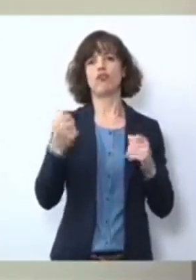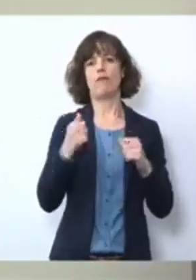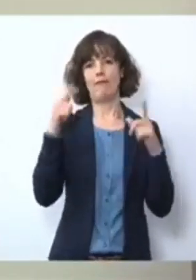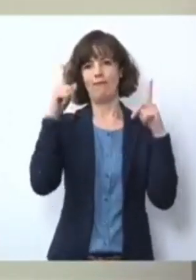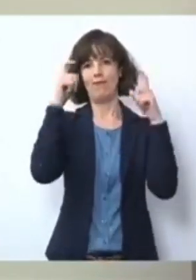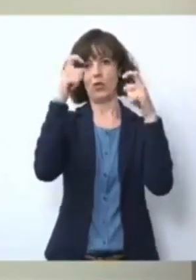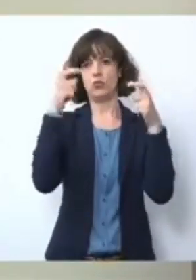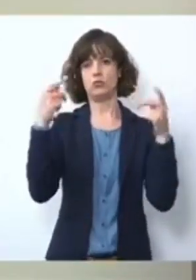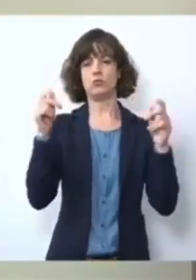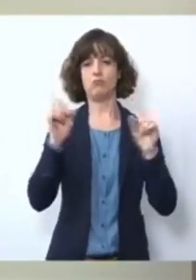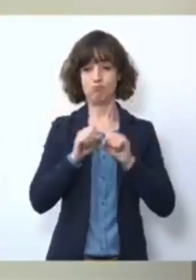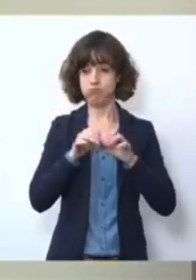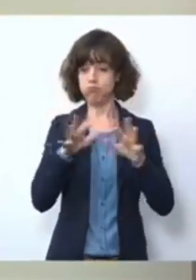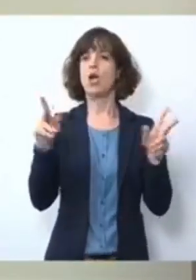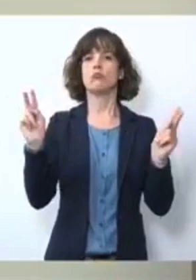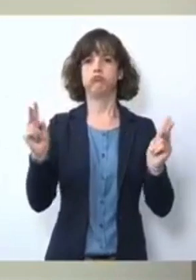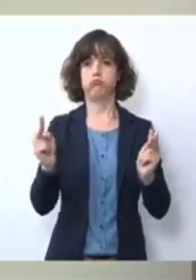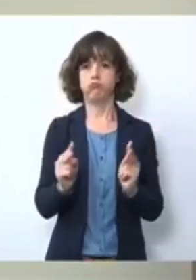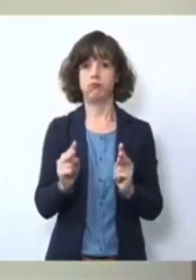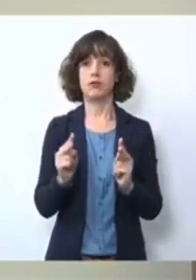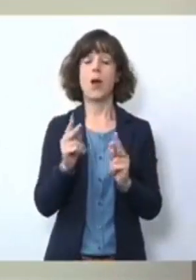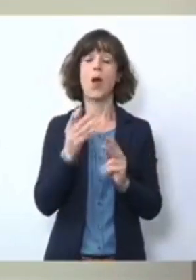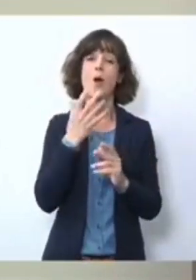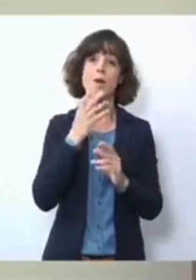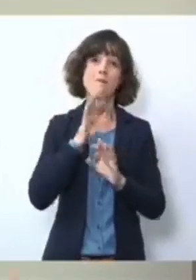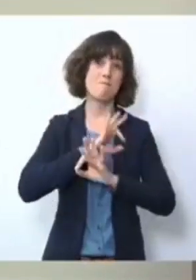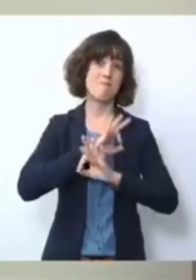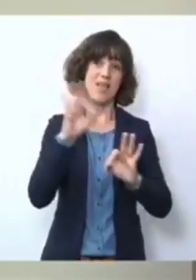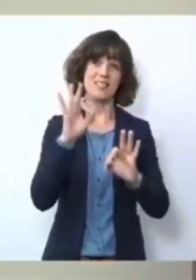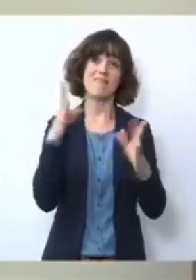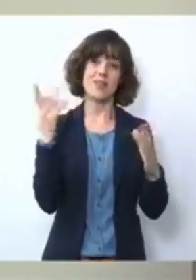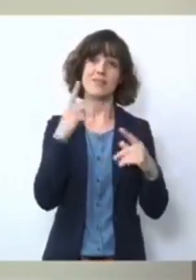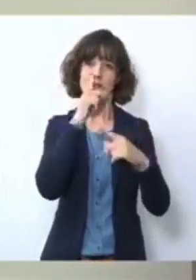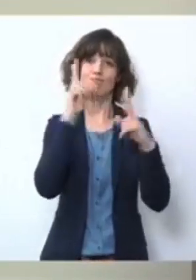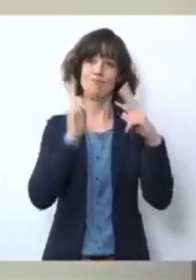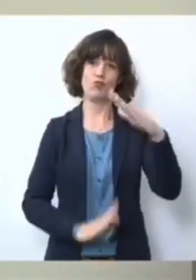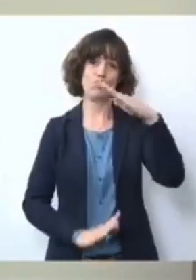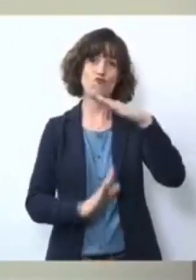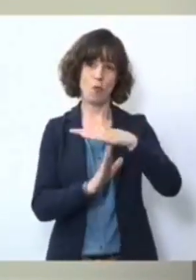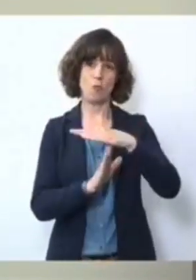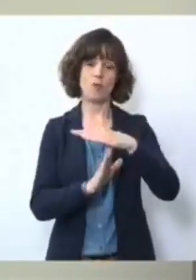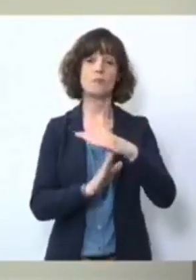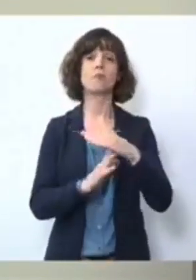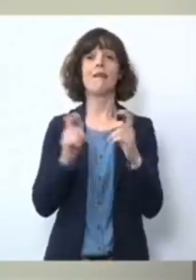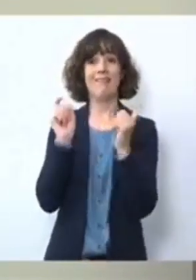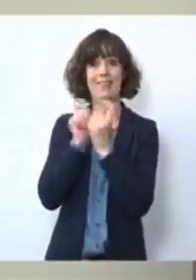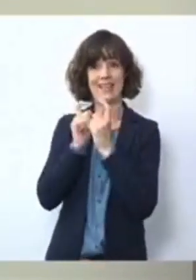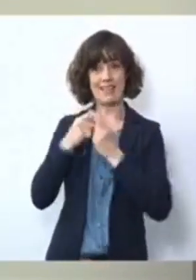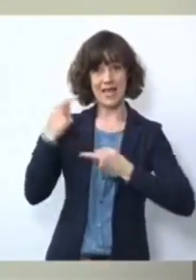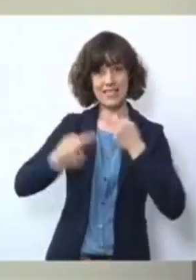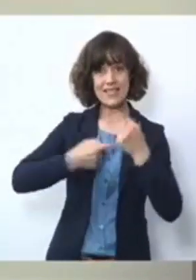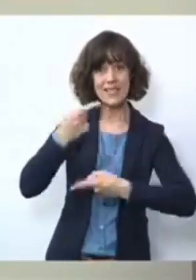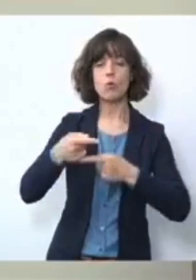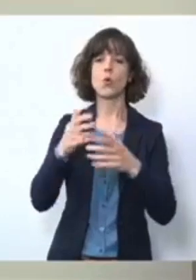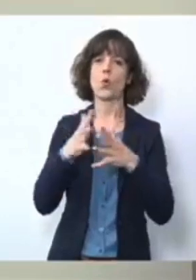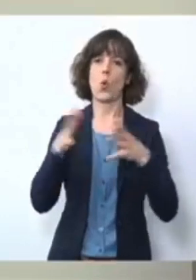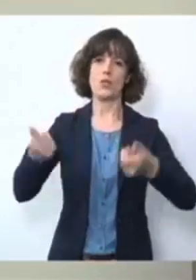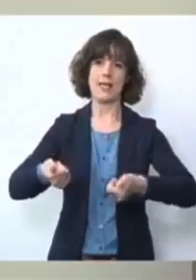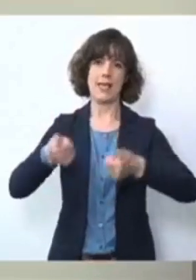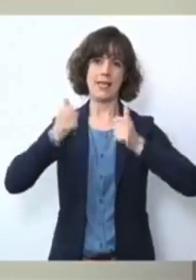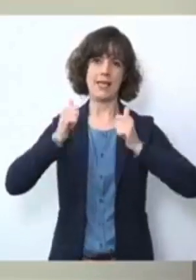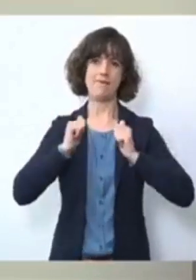und im besten Fall natürlich irgendwann zu stoppen. Und dabei kann die Digitalisierung sehr helfen. Wir stellen daher den